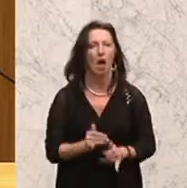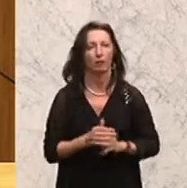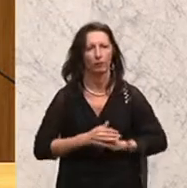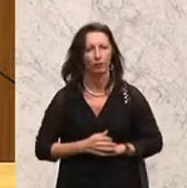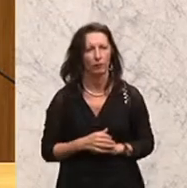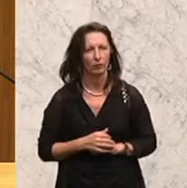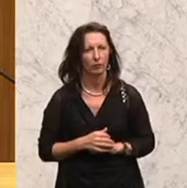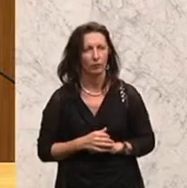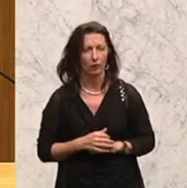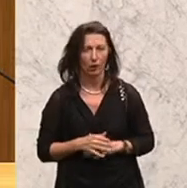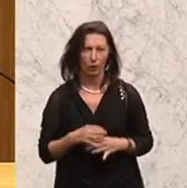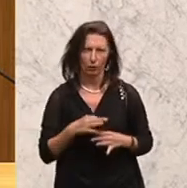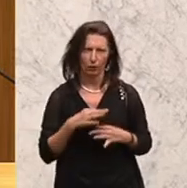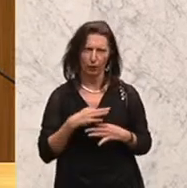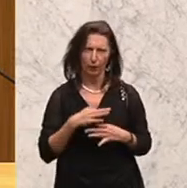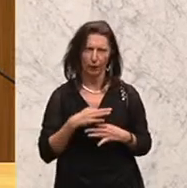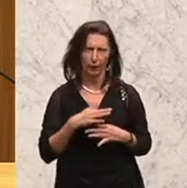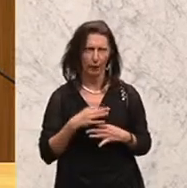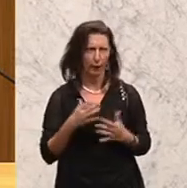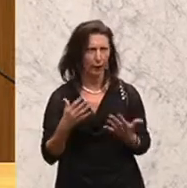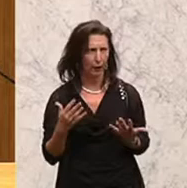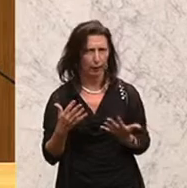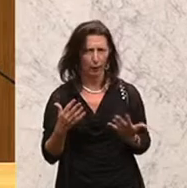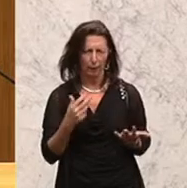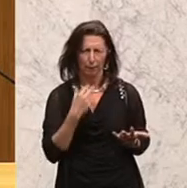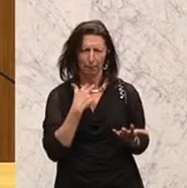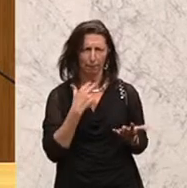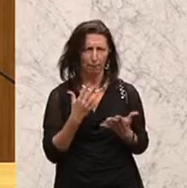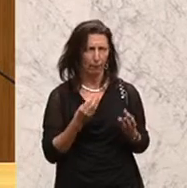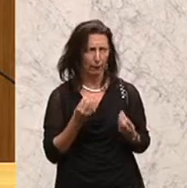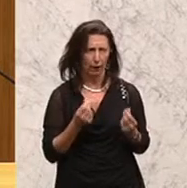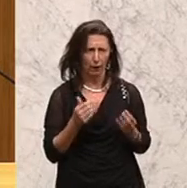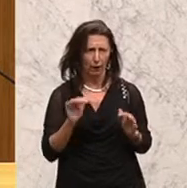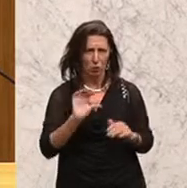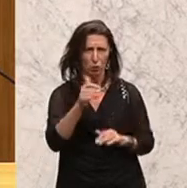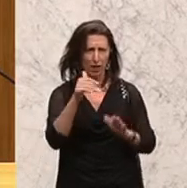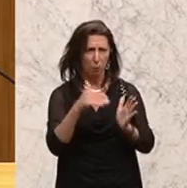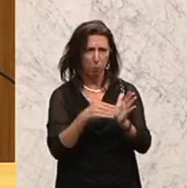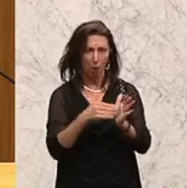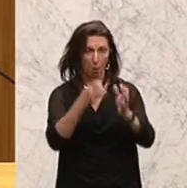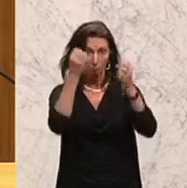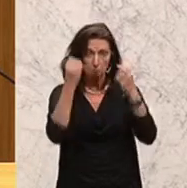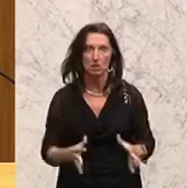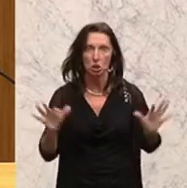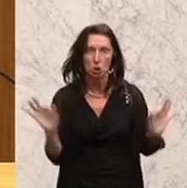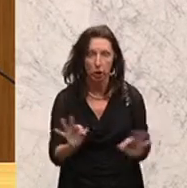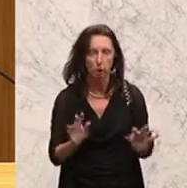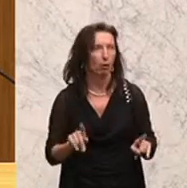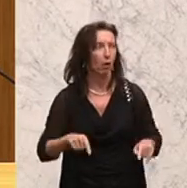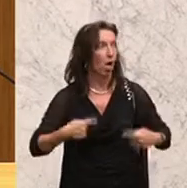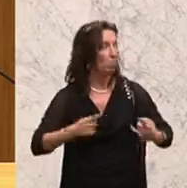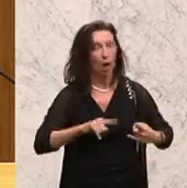wir immer erst in die Gänge kommen, wenn was passiert. Und das ist auch